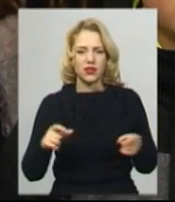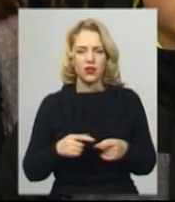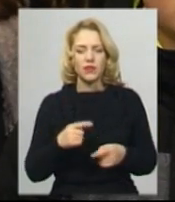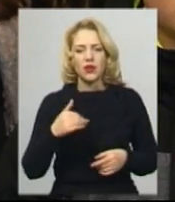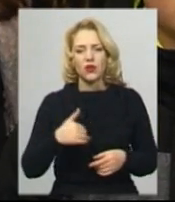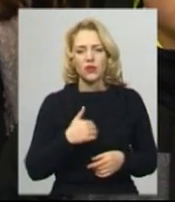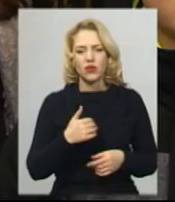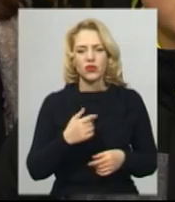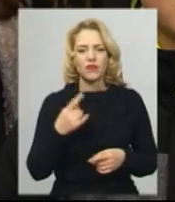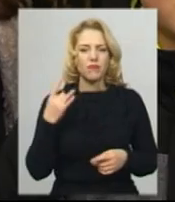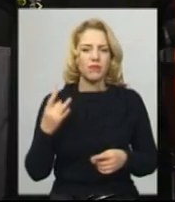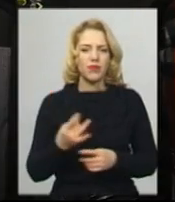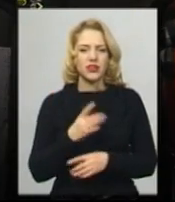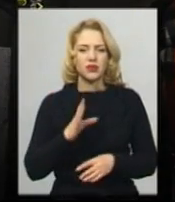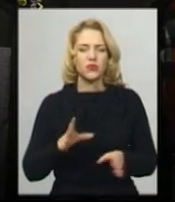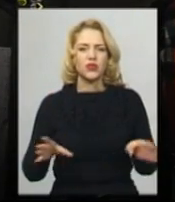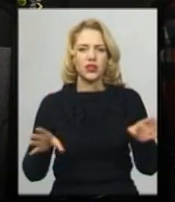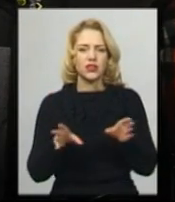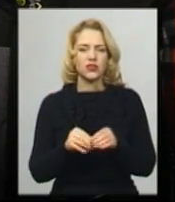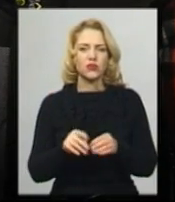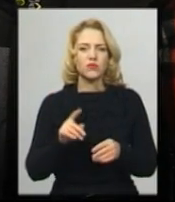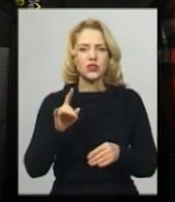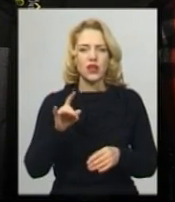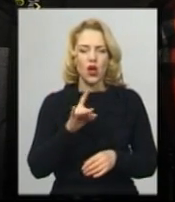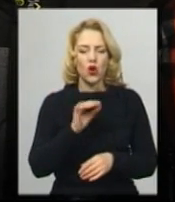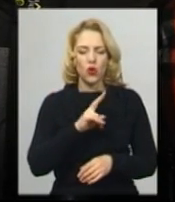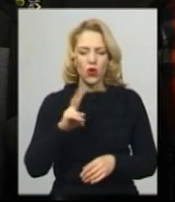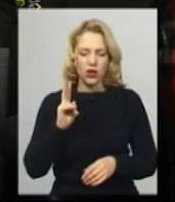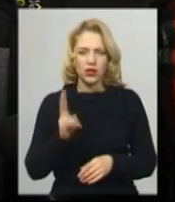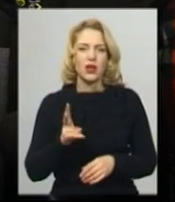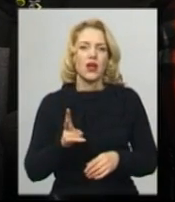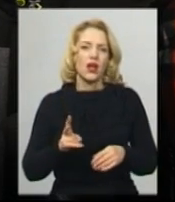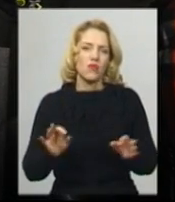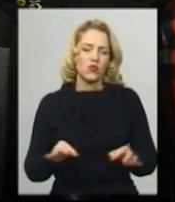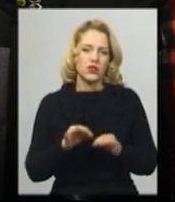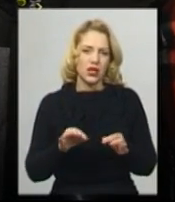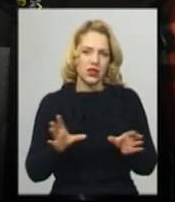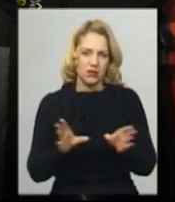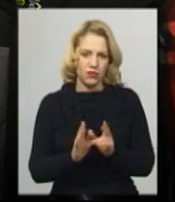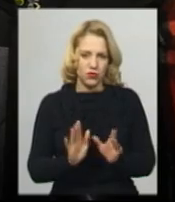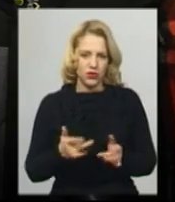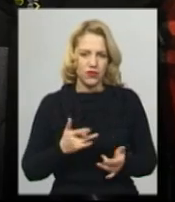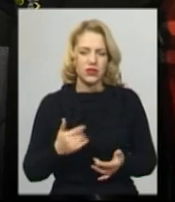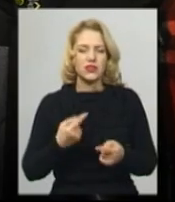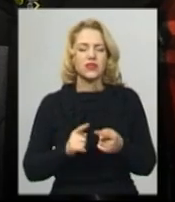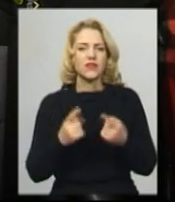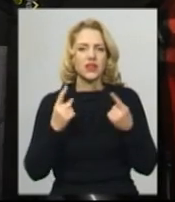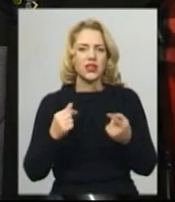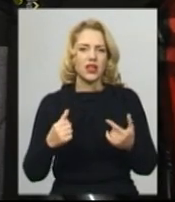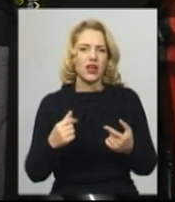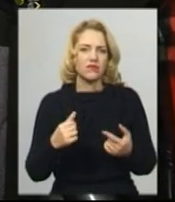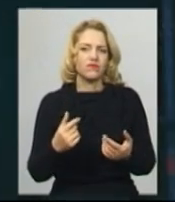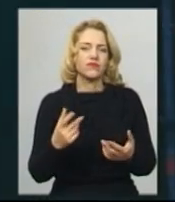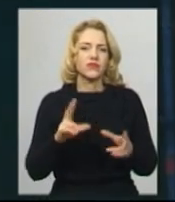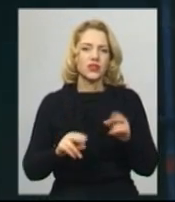перше співатиме на сцені з рок-музикантами. Це наш перший досвід. Нам випала дуже велика честь виступити з таким гуртом, як